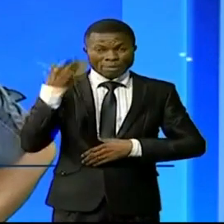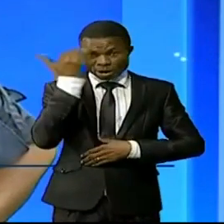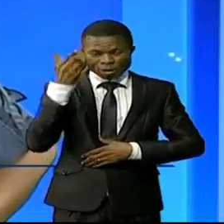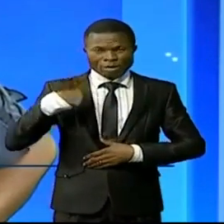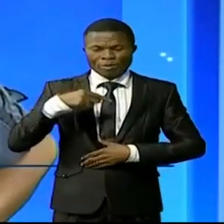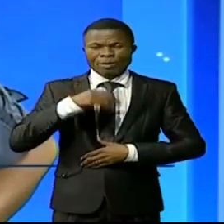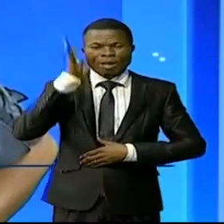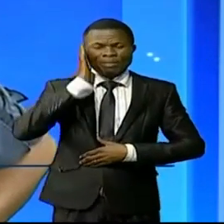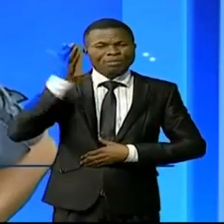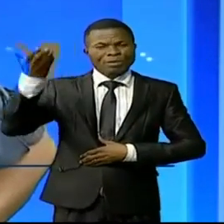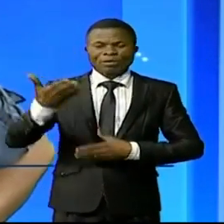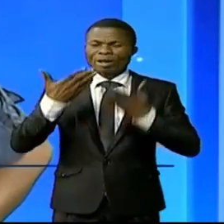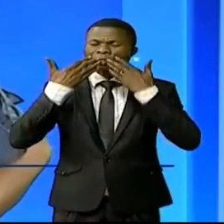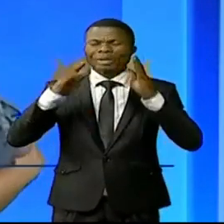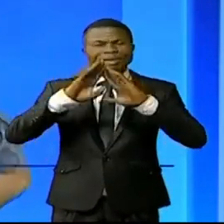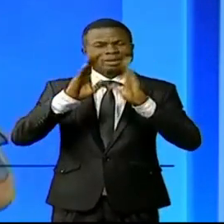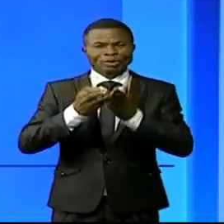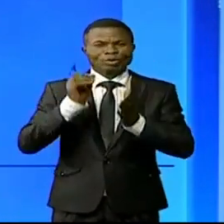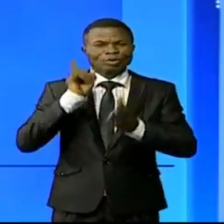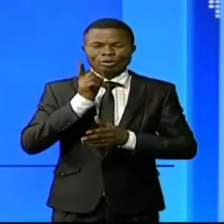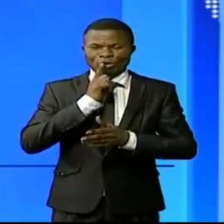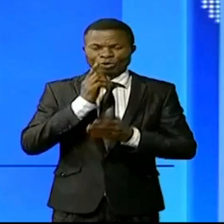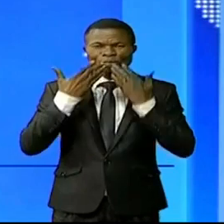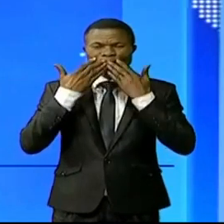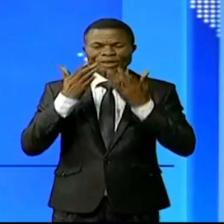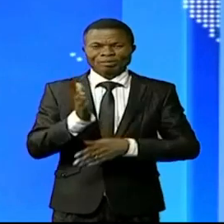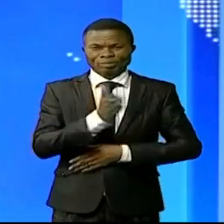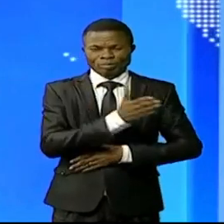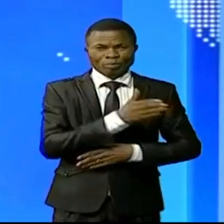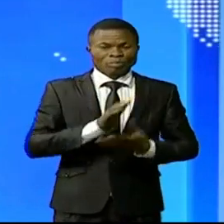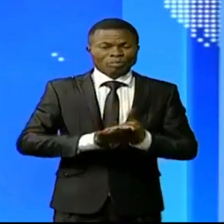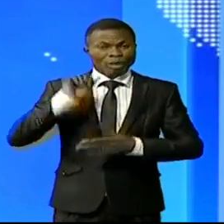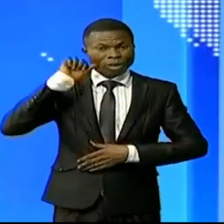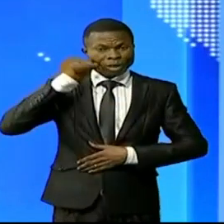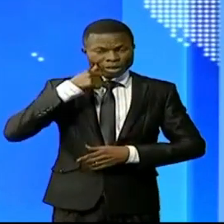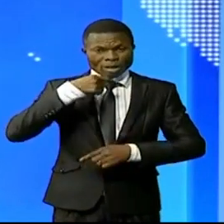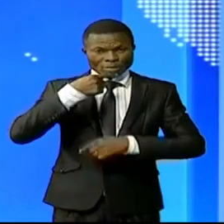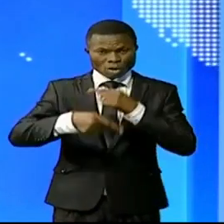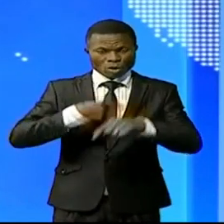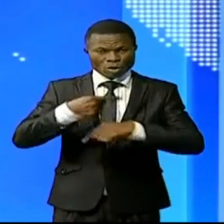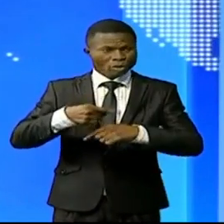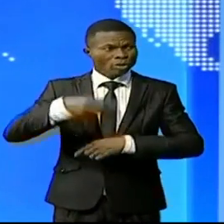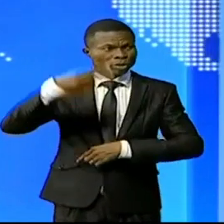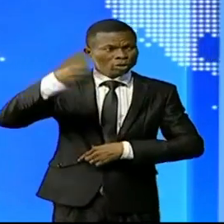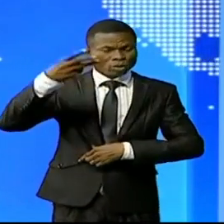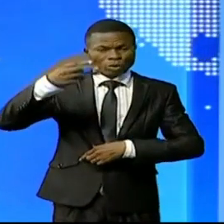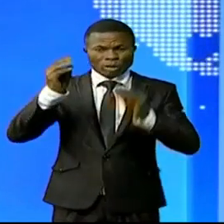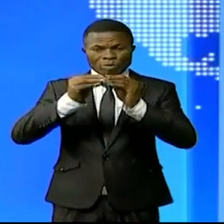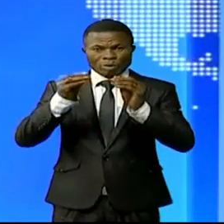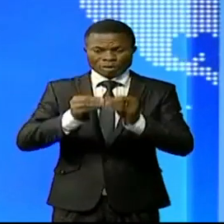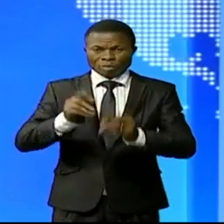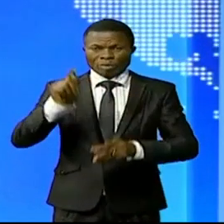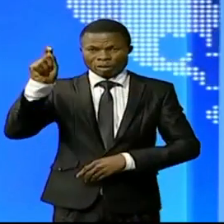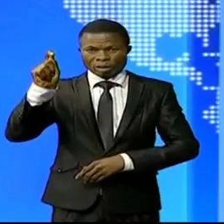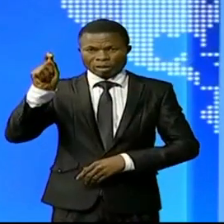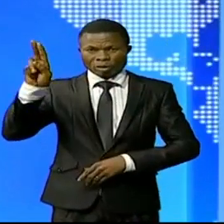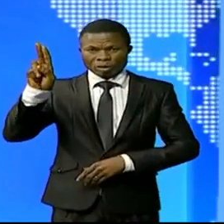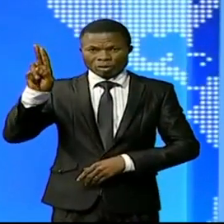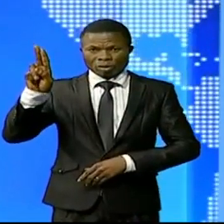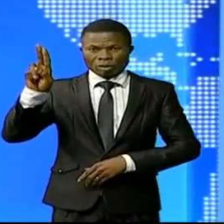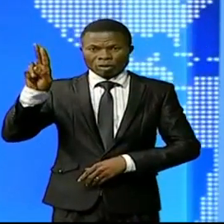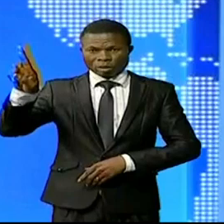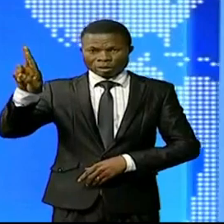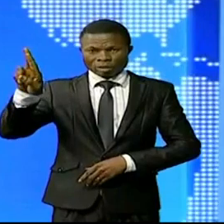soyez le bienvenu si vous nous rejoignez. Ce demain que s'ouvre le troisième sommet Turquie-Afrique, la réunion